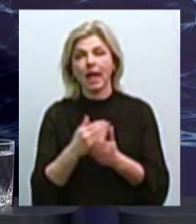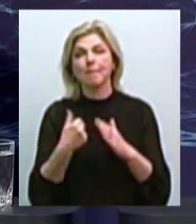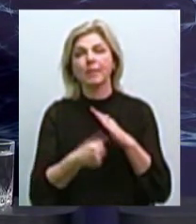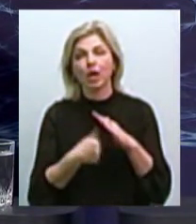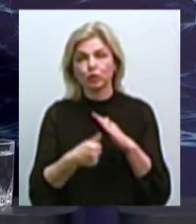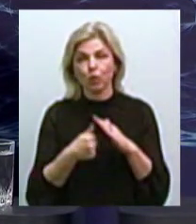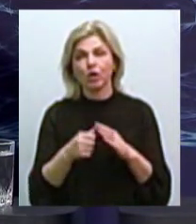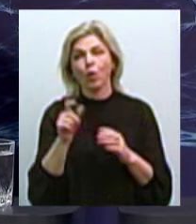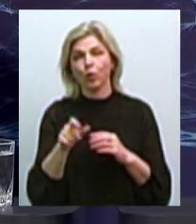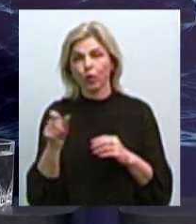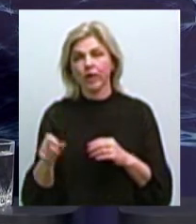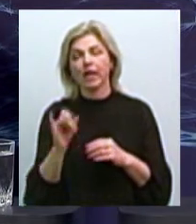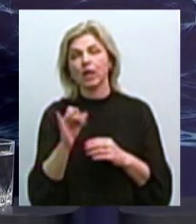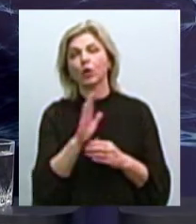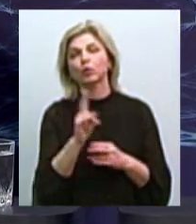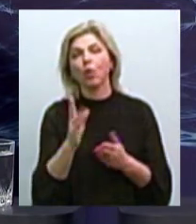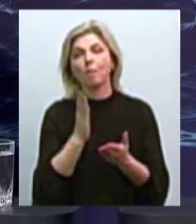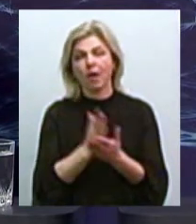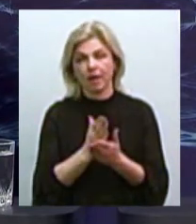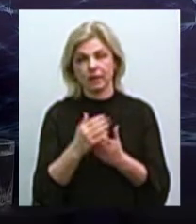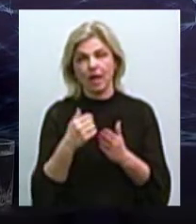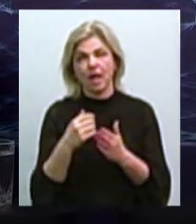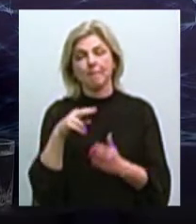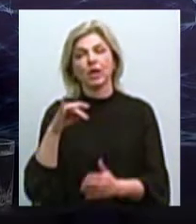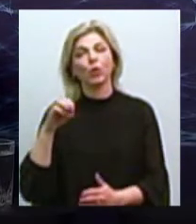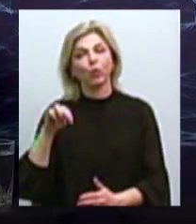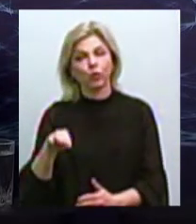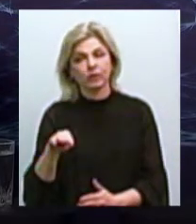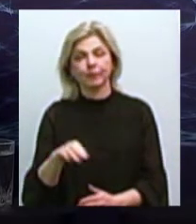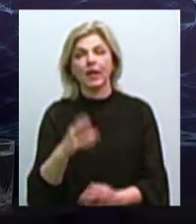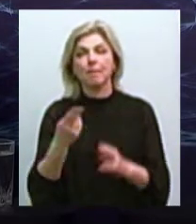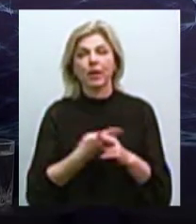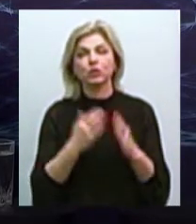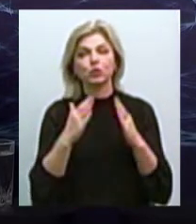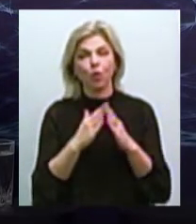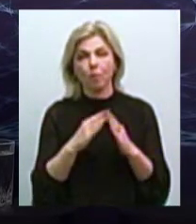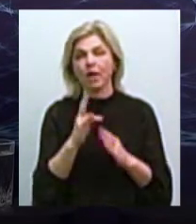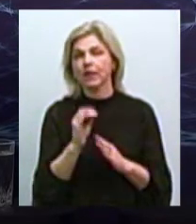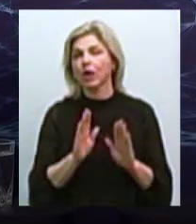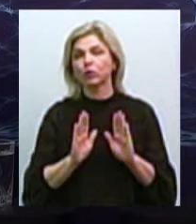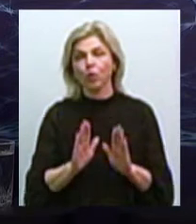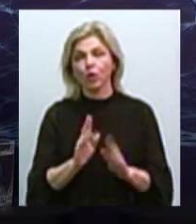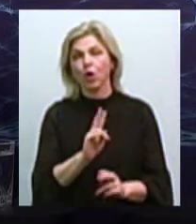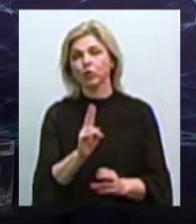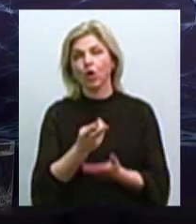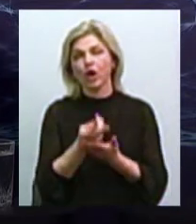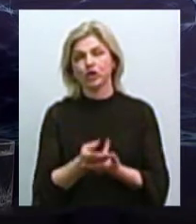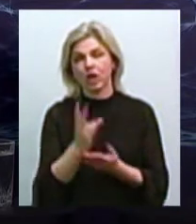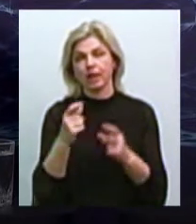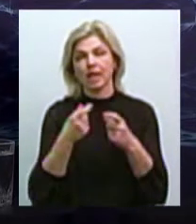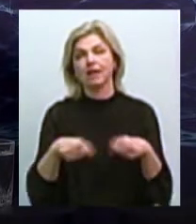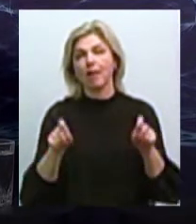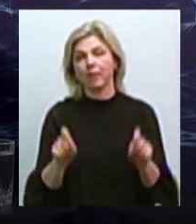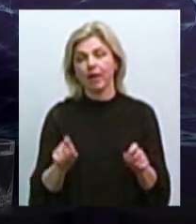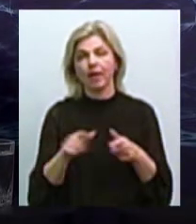особи, які мають притулки. Тому бездомні – це не тільки ті, які лежать на лавках чи